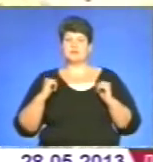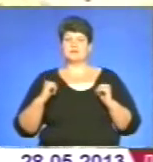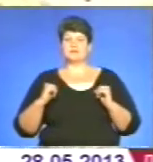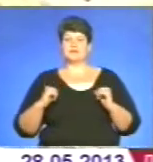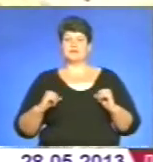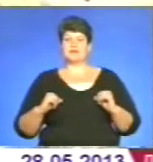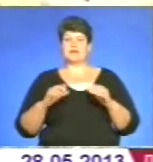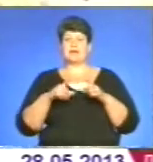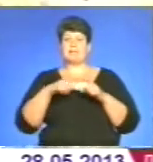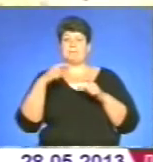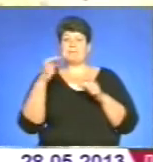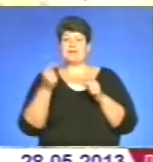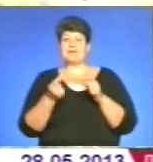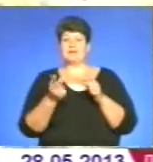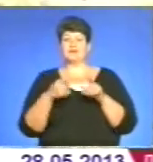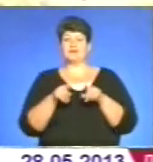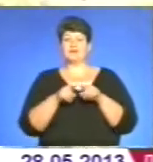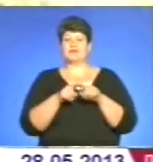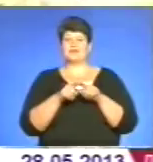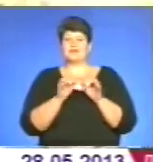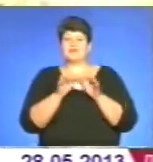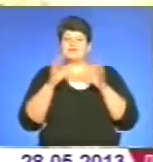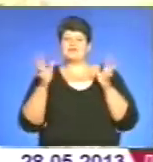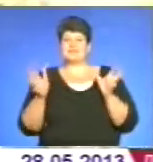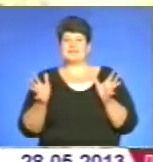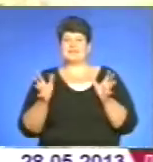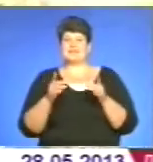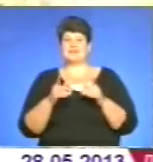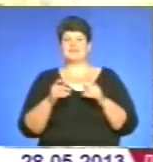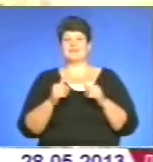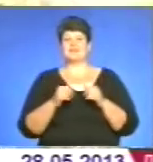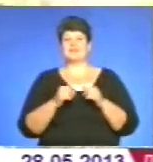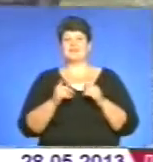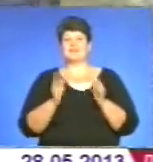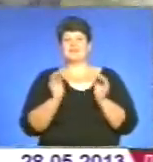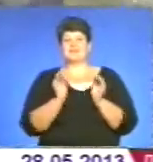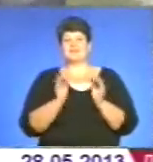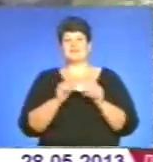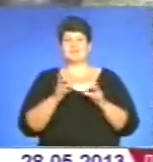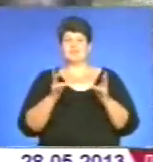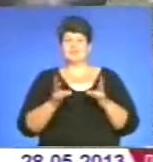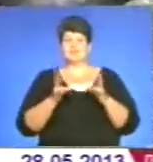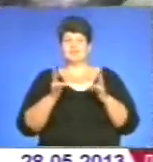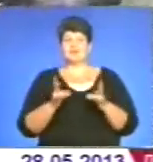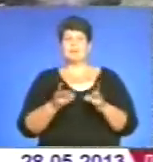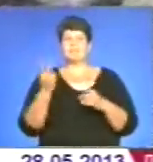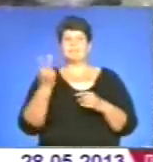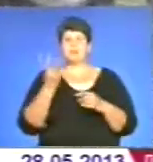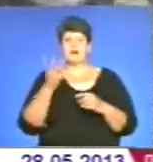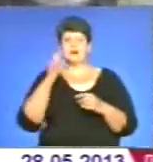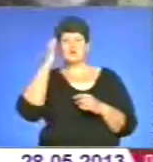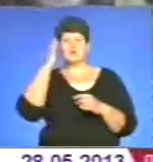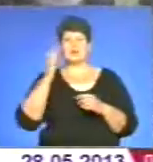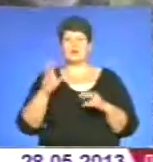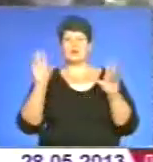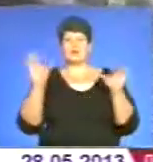піря в них таке, тіпа квітки, вони розпушисті такі, вони декоративніші, вони делікатніші. До речі, пара чорних лебідів – не єдине